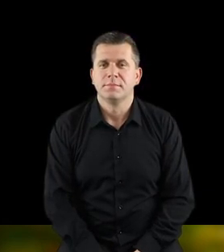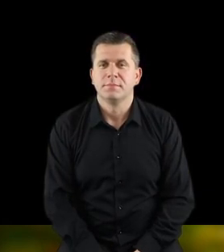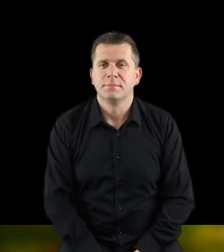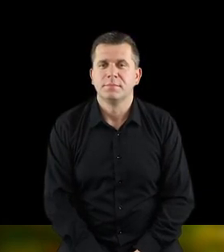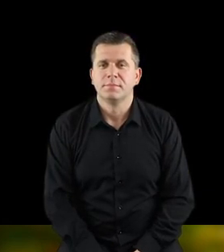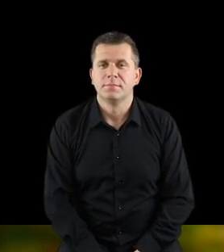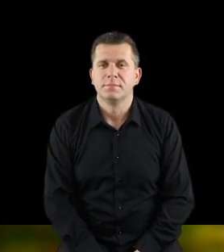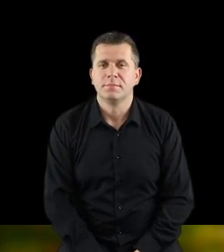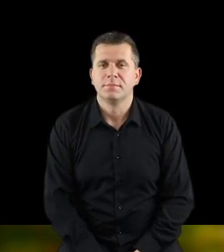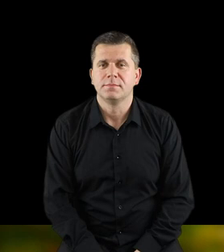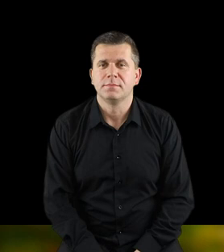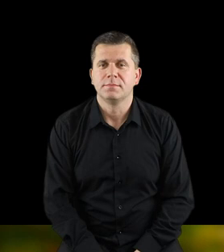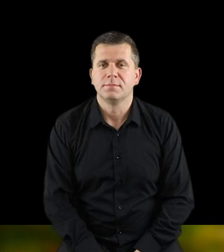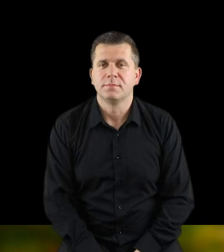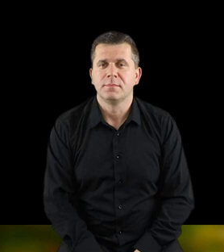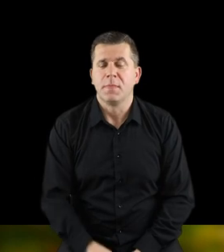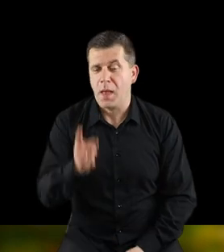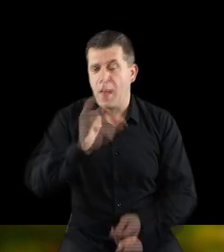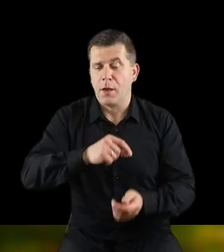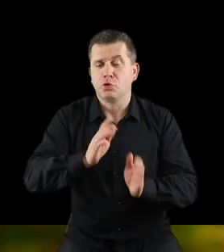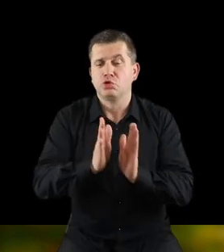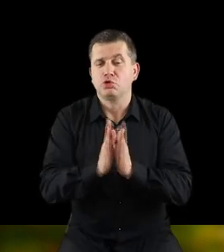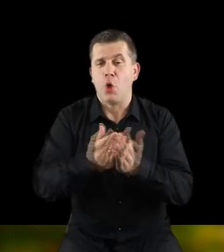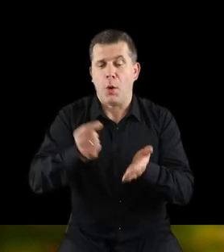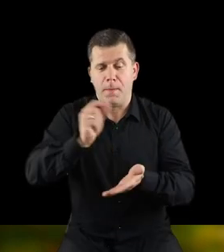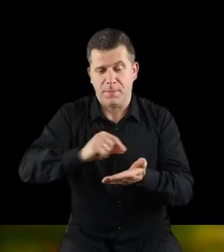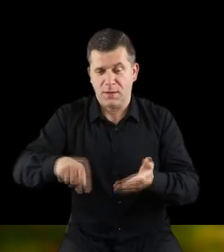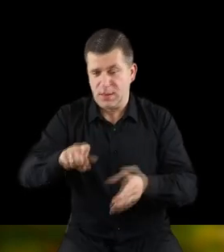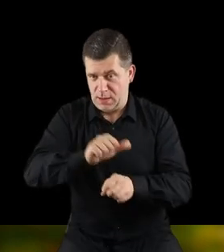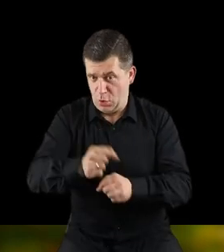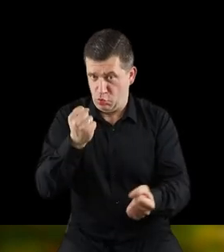Wypisanie książek jest trudne?